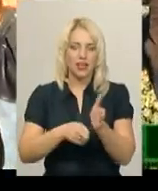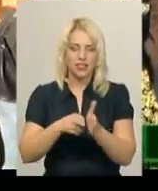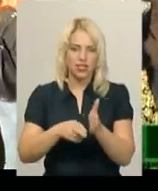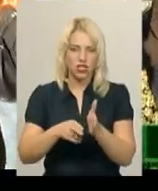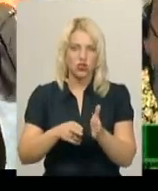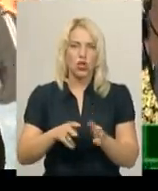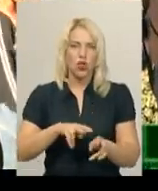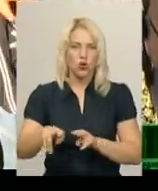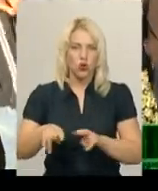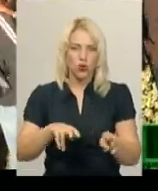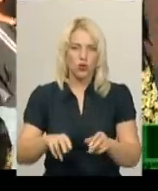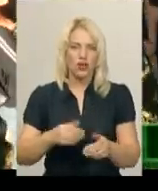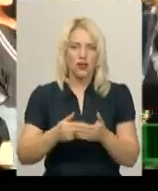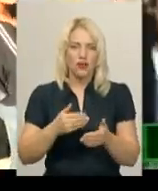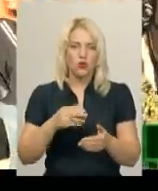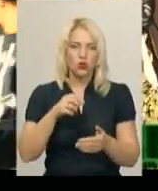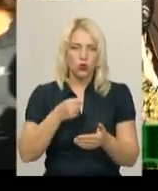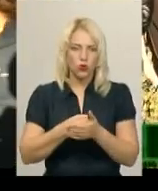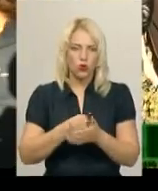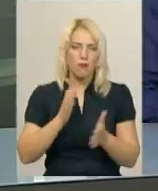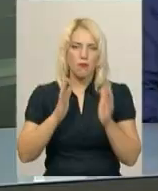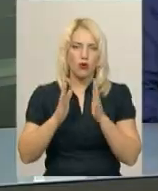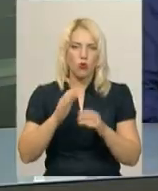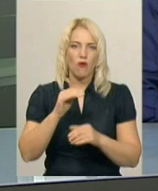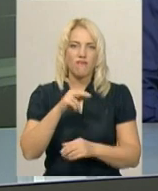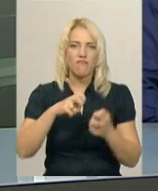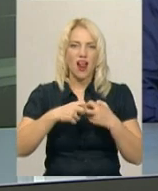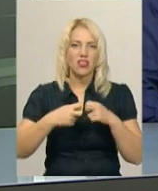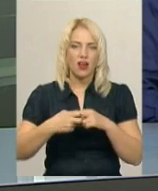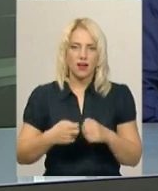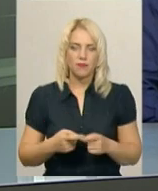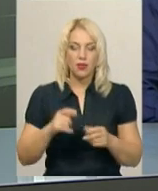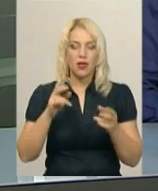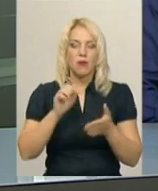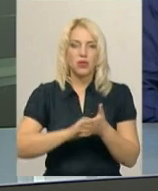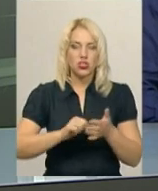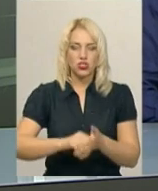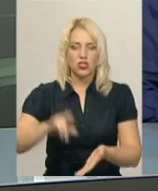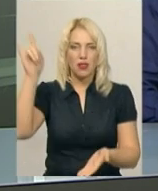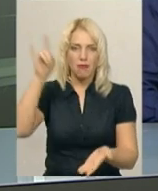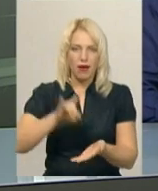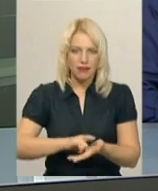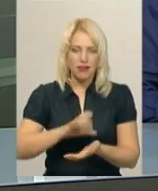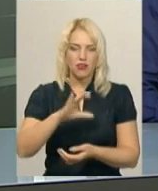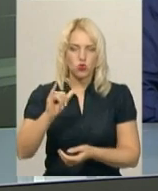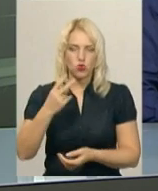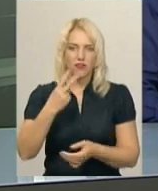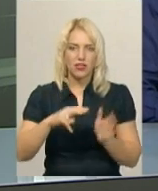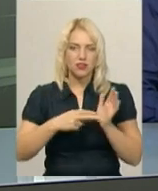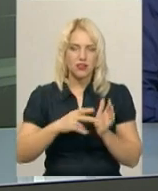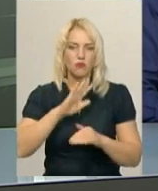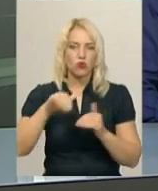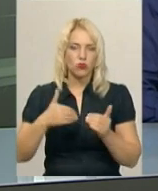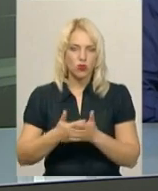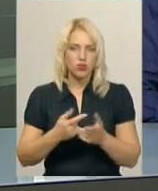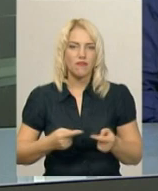міської лікарні до переїзду біля парку імені Івана Франка. Причини падіння літака Су-27 досі встановлюють. Про це